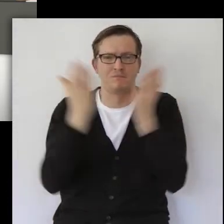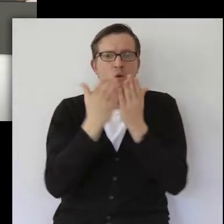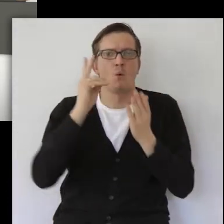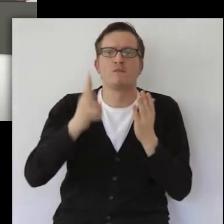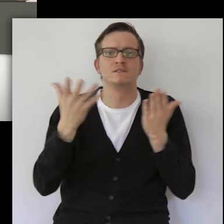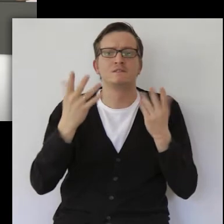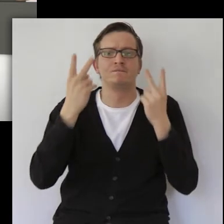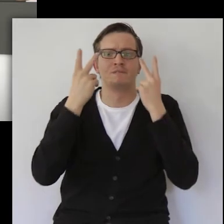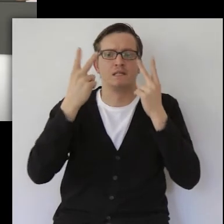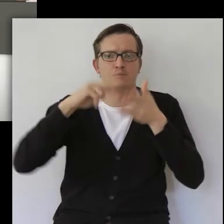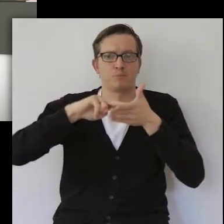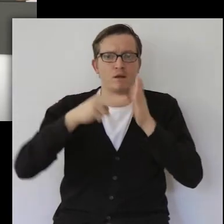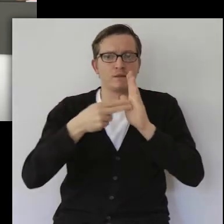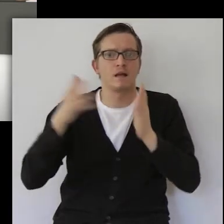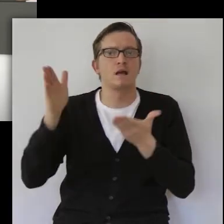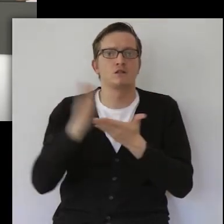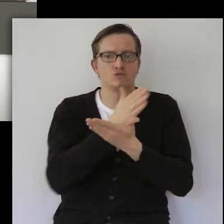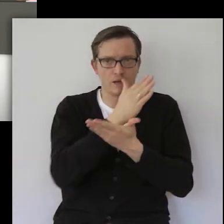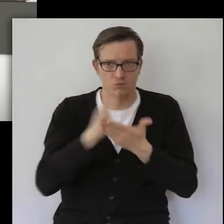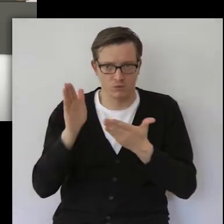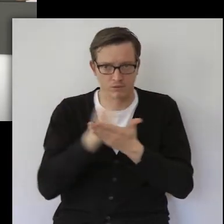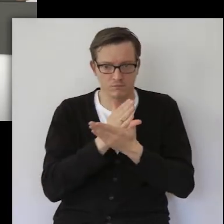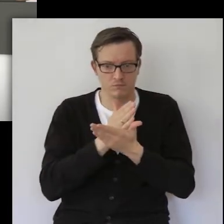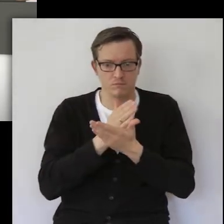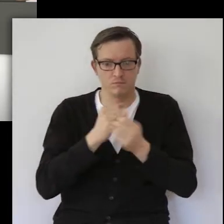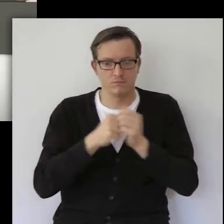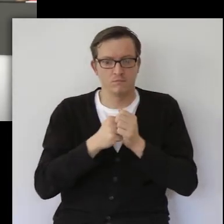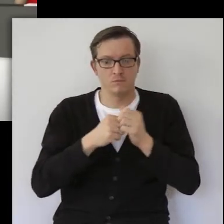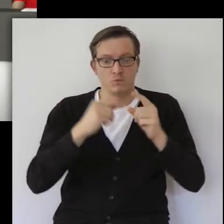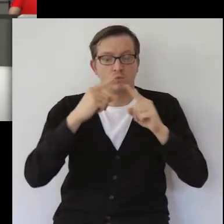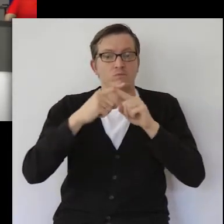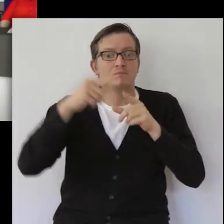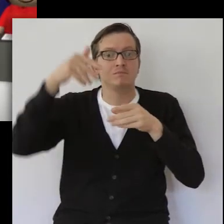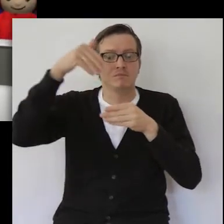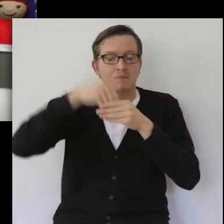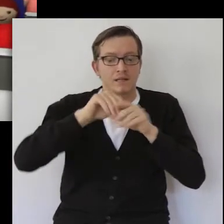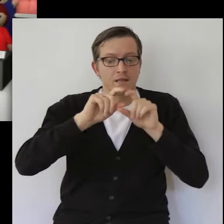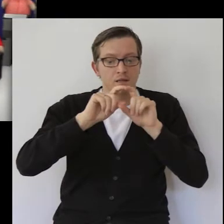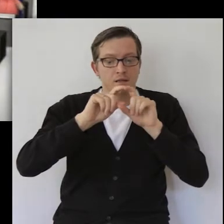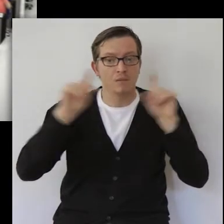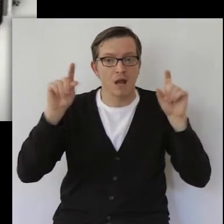Entscheidung zur Umwelt, zu Frieden und zu Geld.